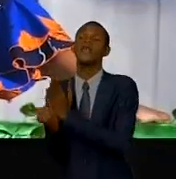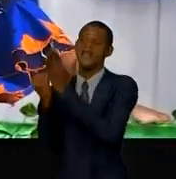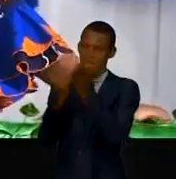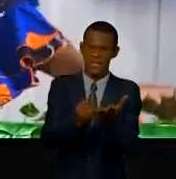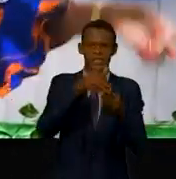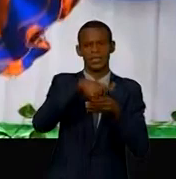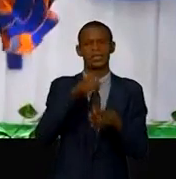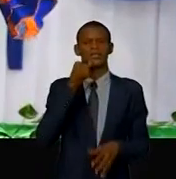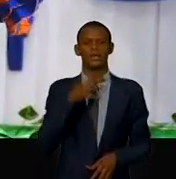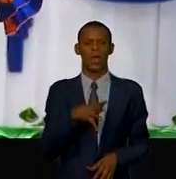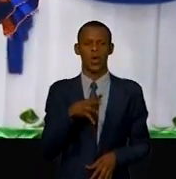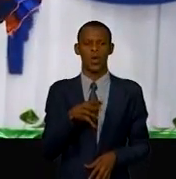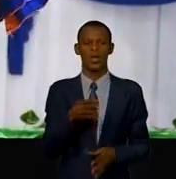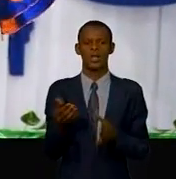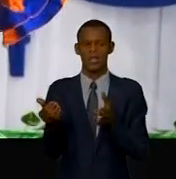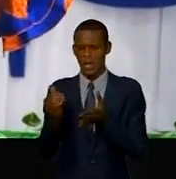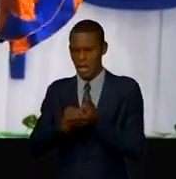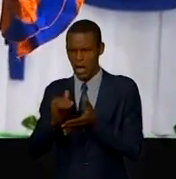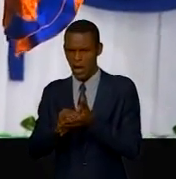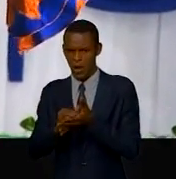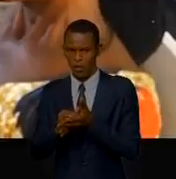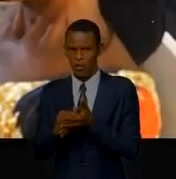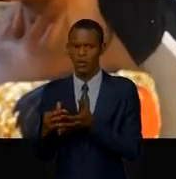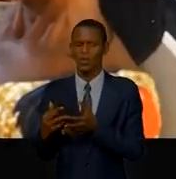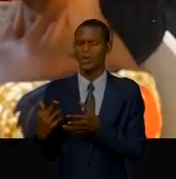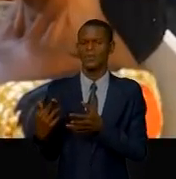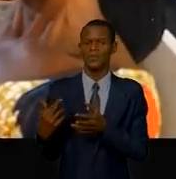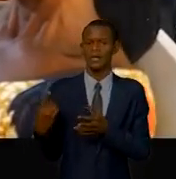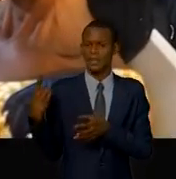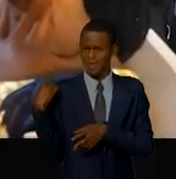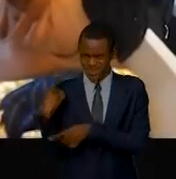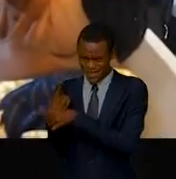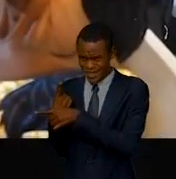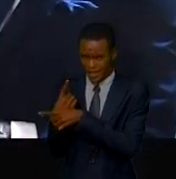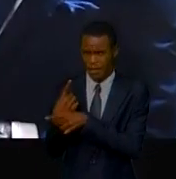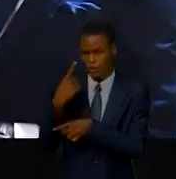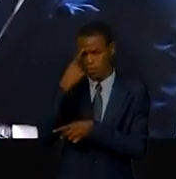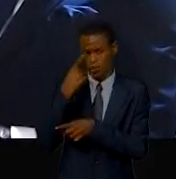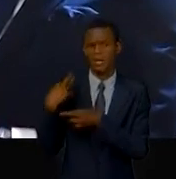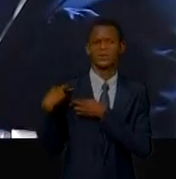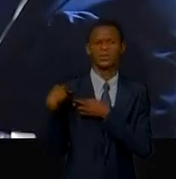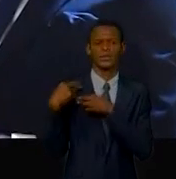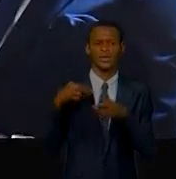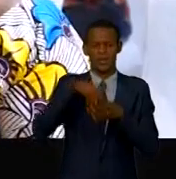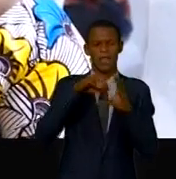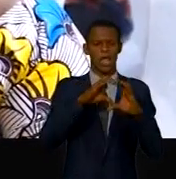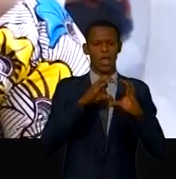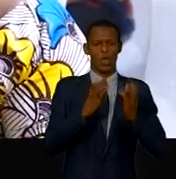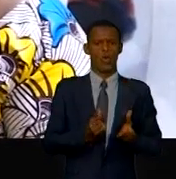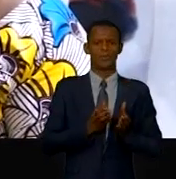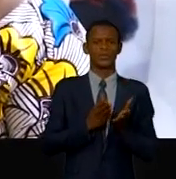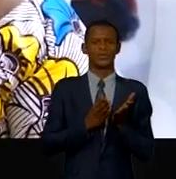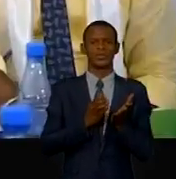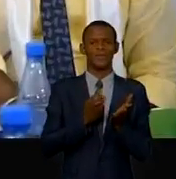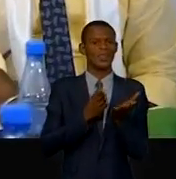la commission droit de l'homme à l'Assemblée nationale a exhorté ces femmes à s'approprier le combat de leurs droits en dévenant